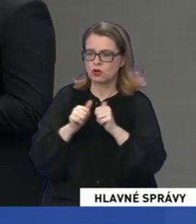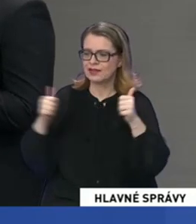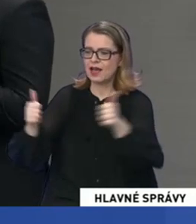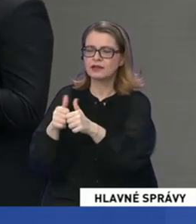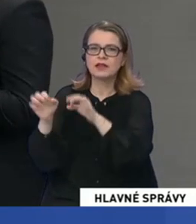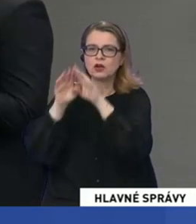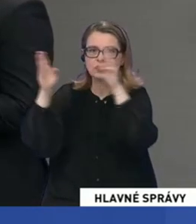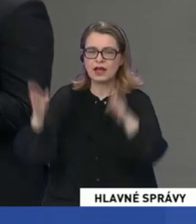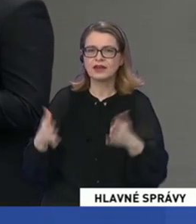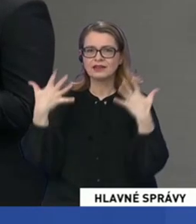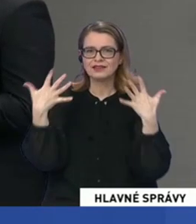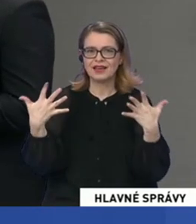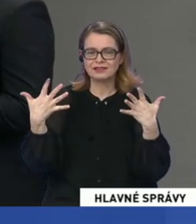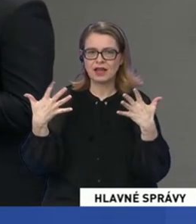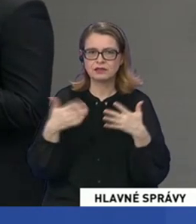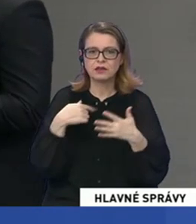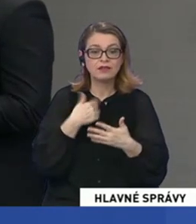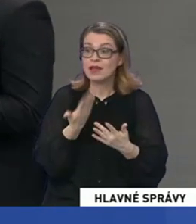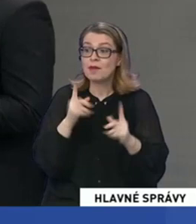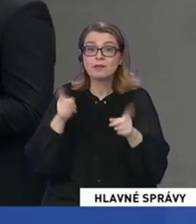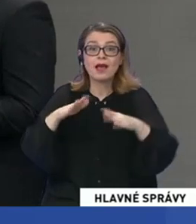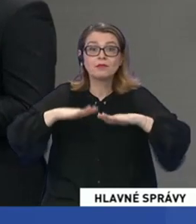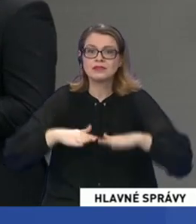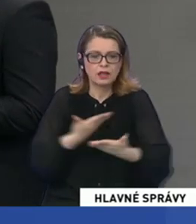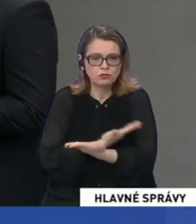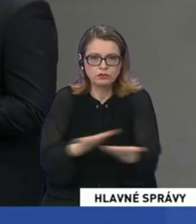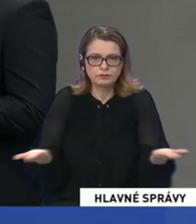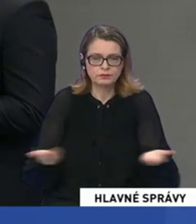zariadenia asi 10. Nemali sme si ani kam sadnúť.